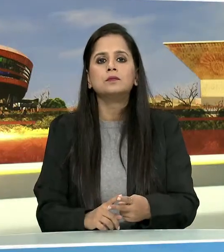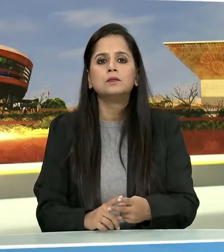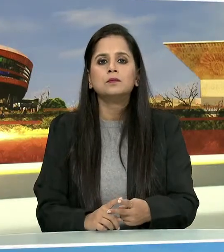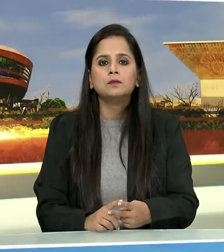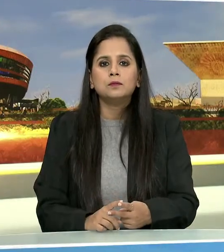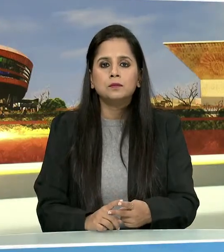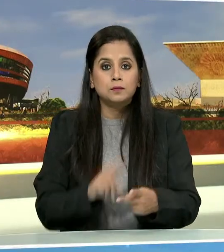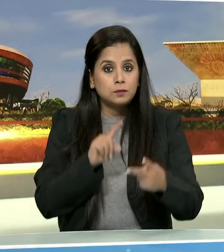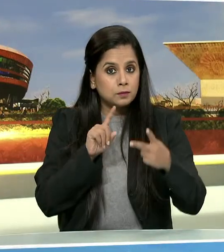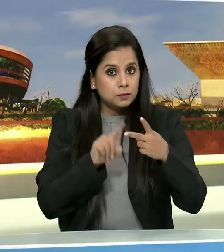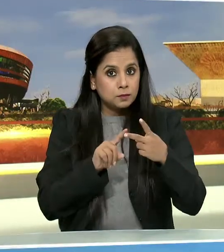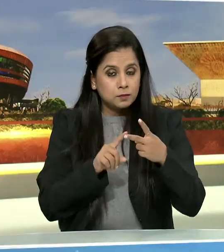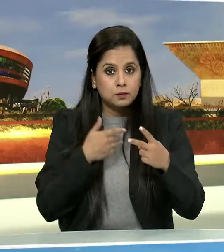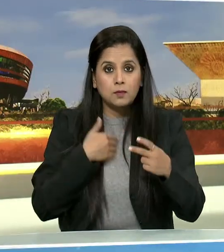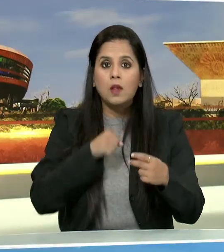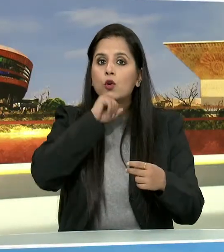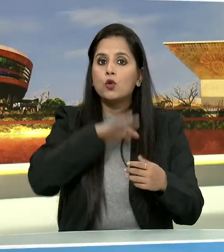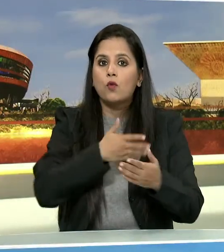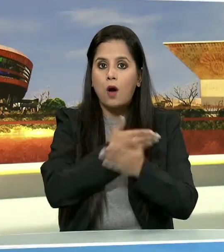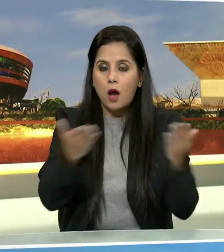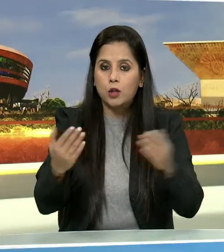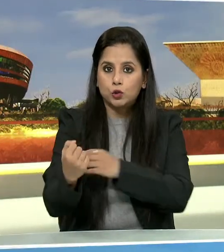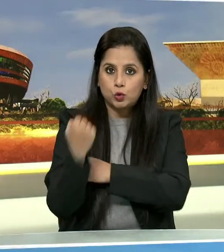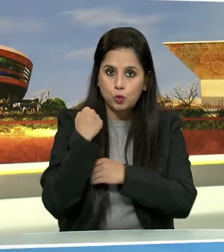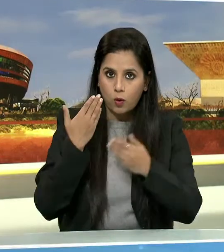हमारी युवा शक्ती